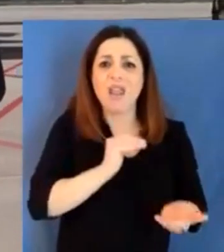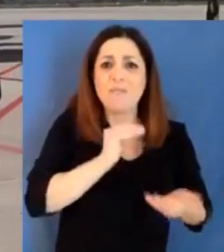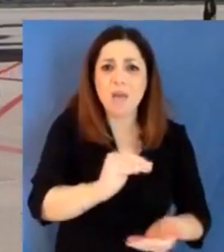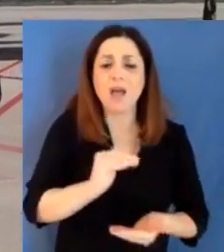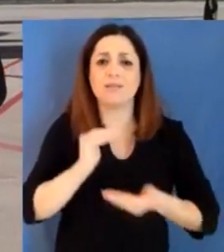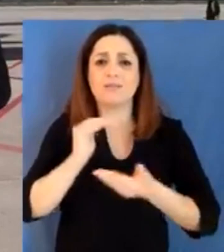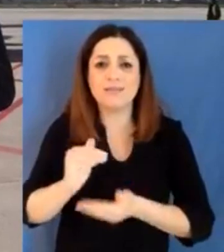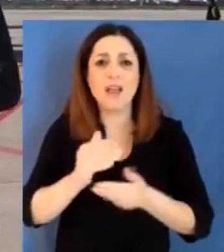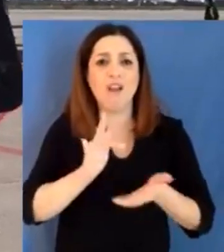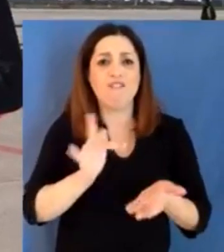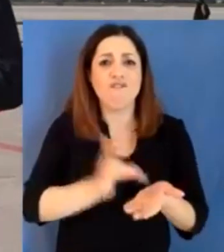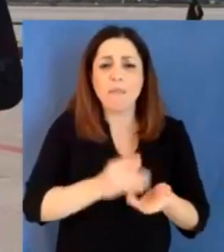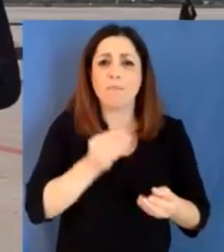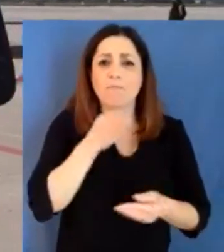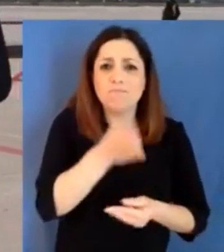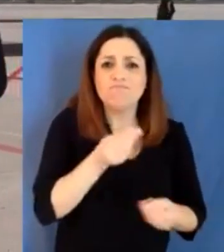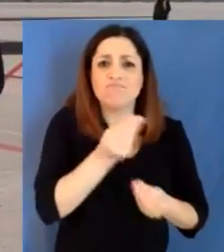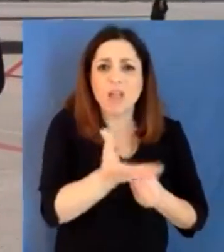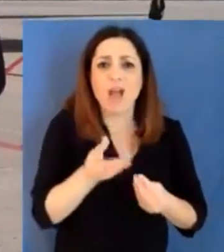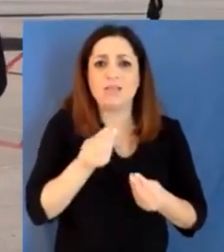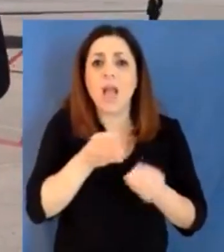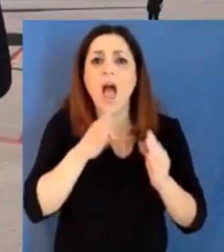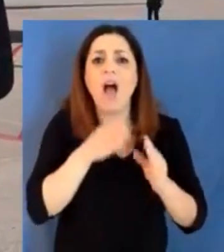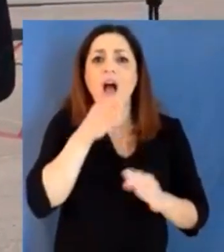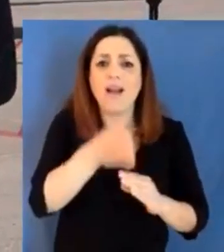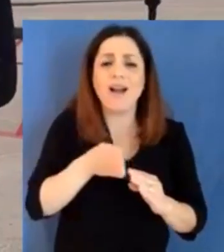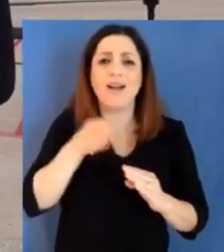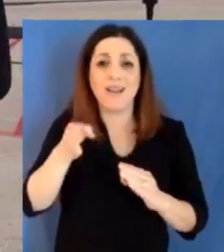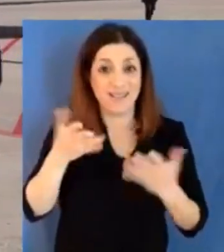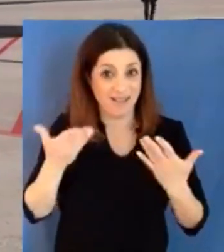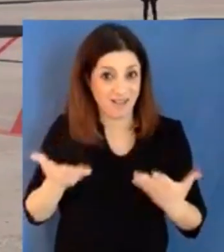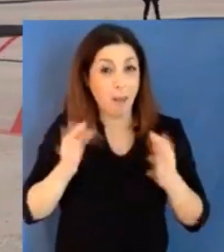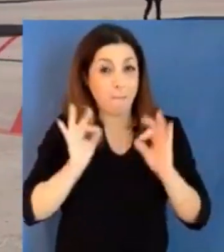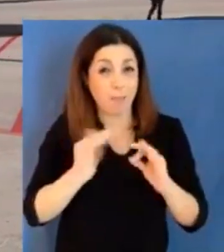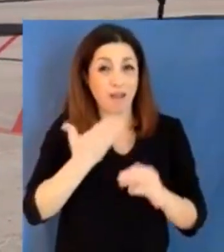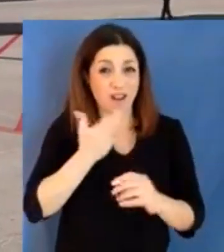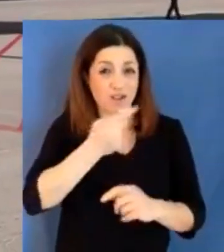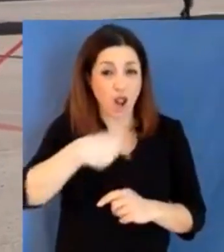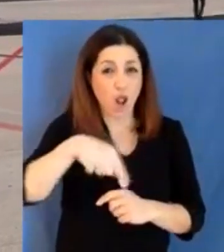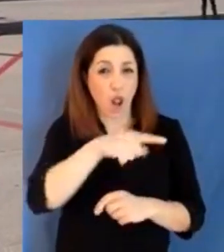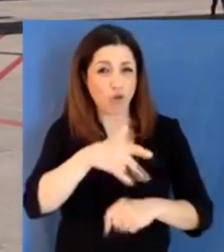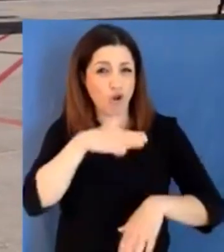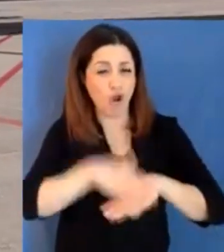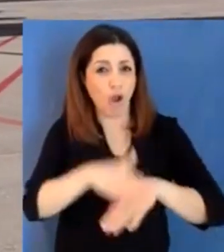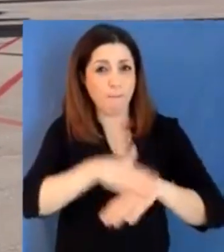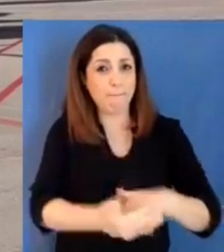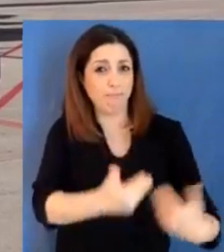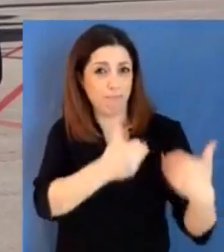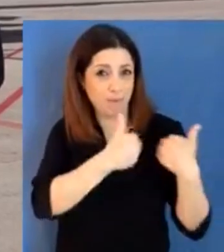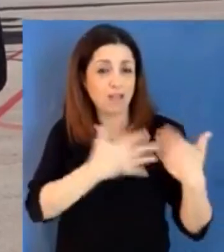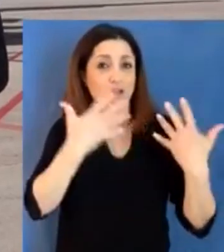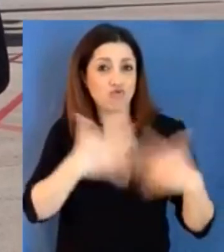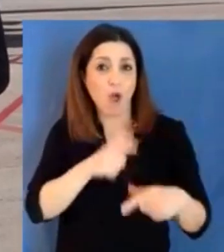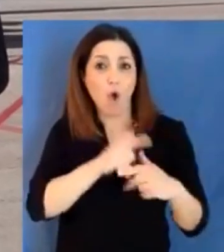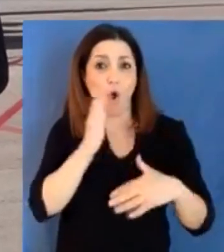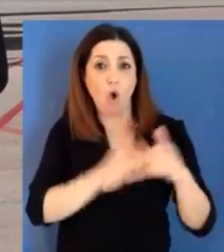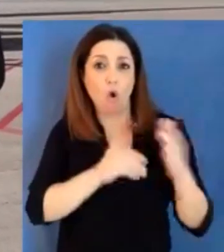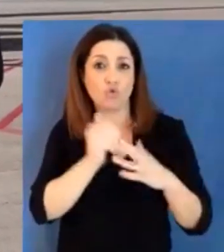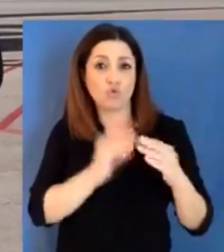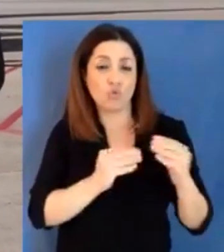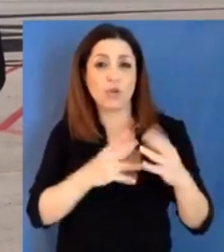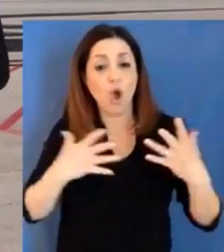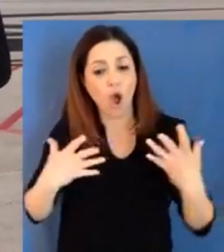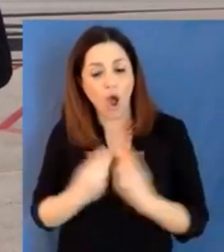competenza hanno costruito assieme alla Regione Puglia questa grande operazione di aiuti umanitari,